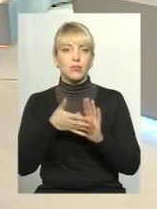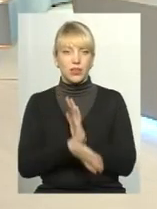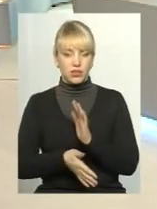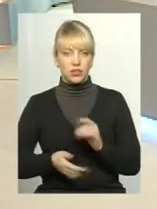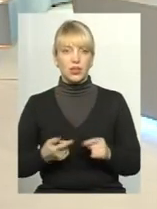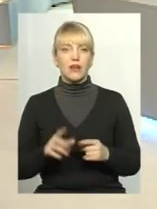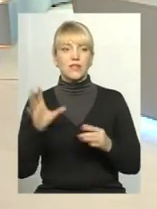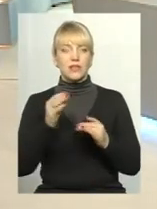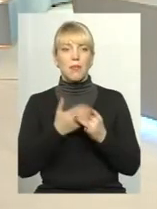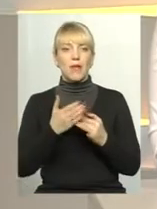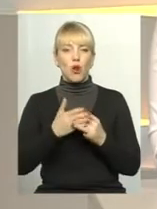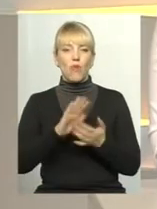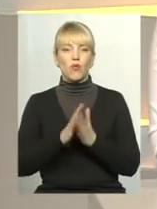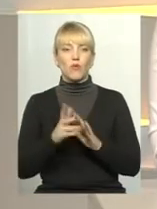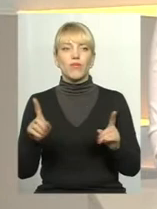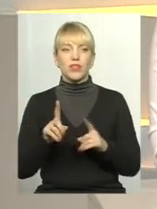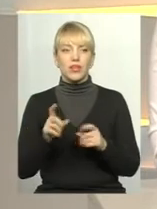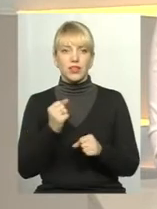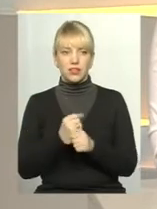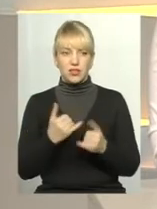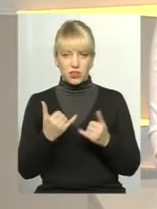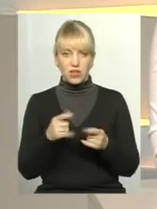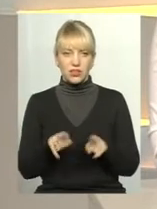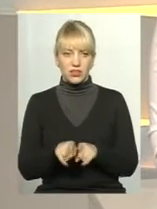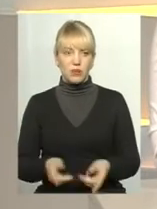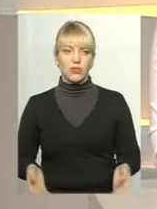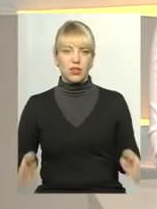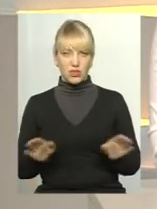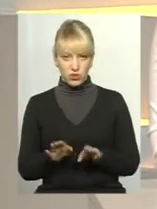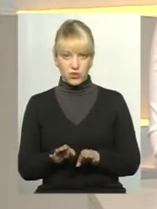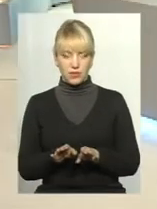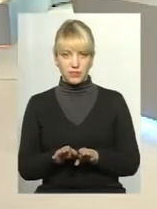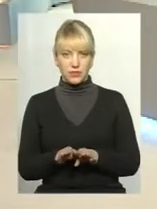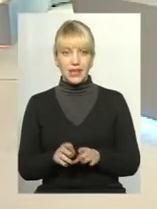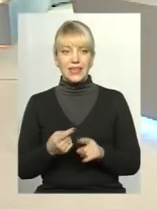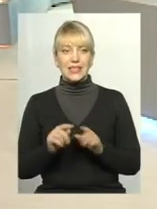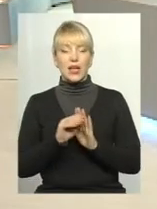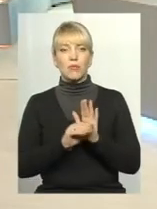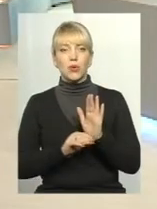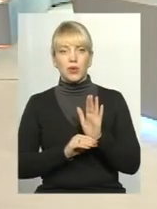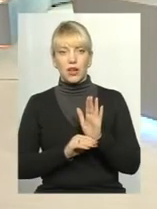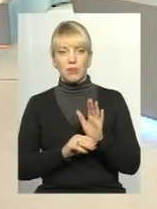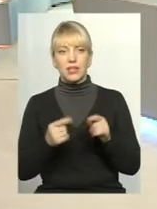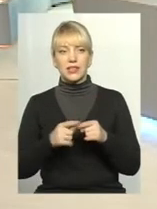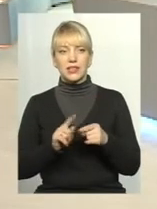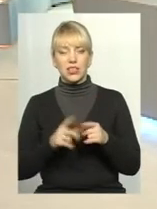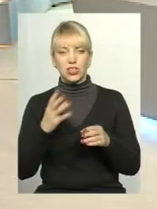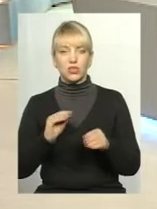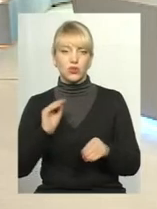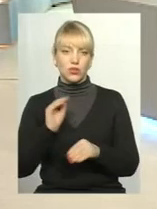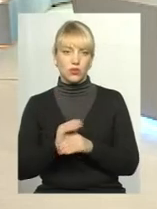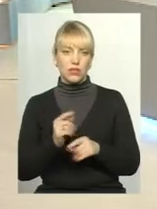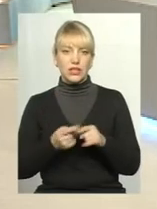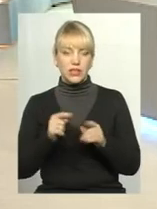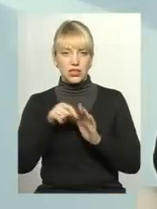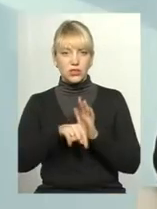пільгові умови, які діють зараз, вони так і залишаться. Ну, оця от програма реінбурсації, це ще додатково, це